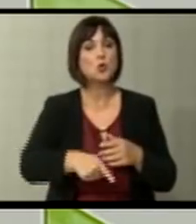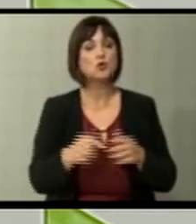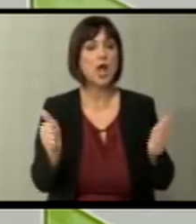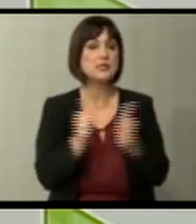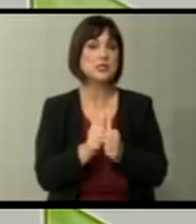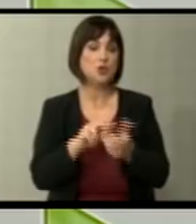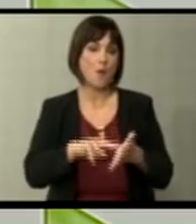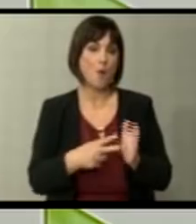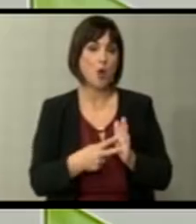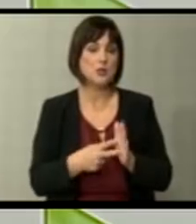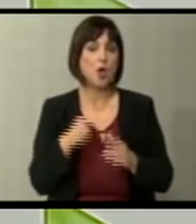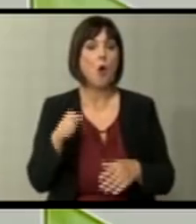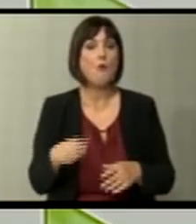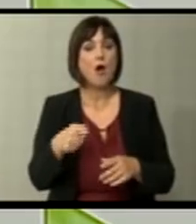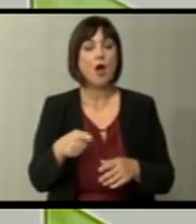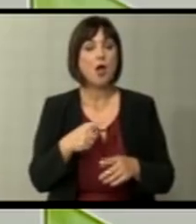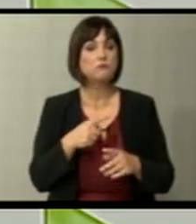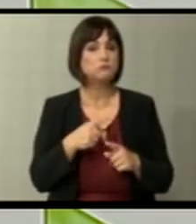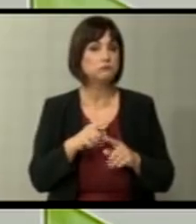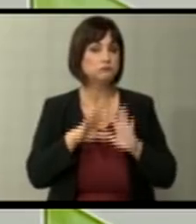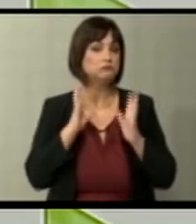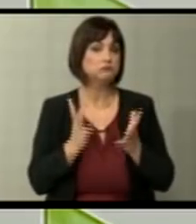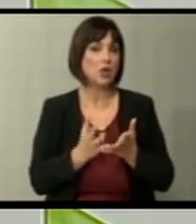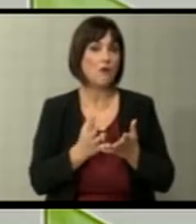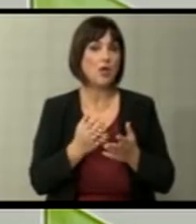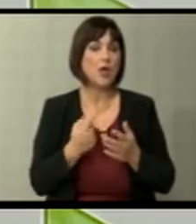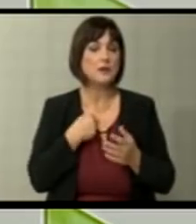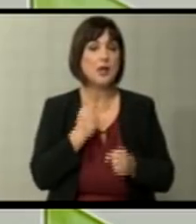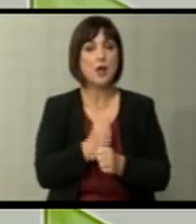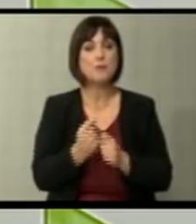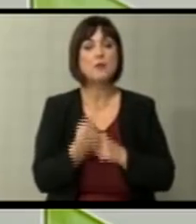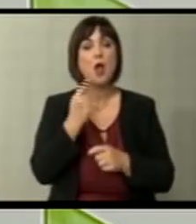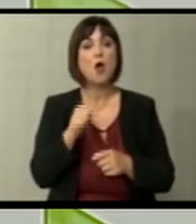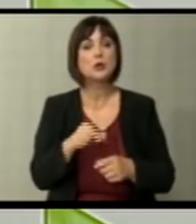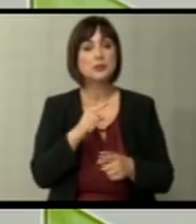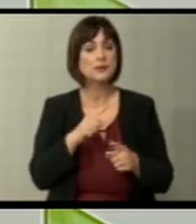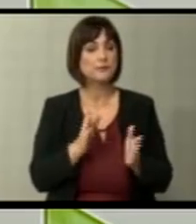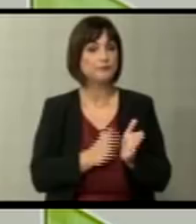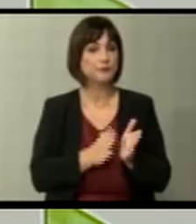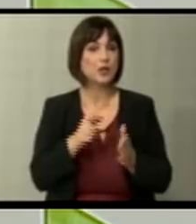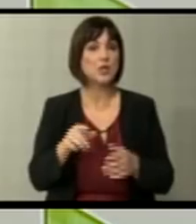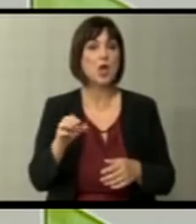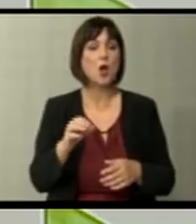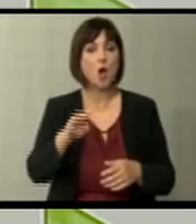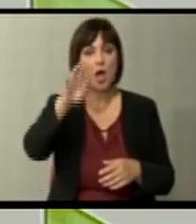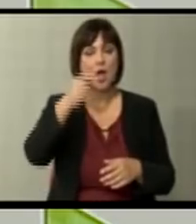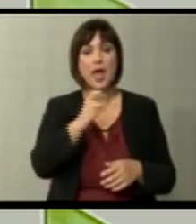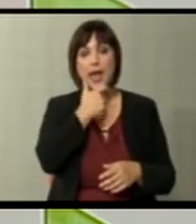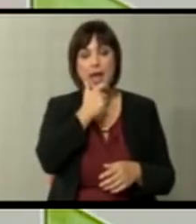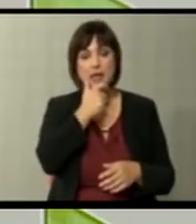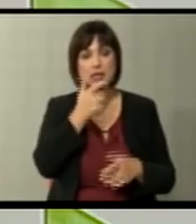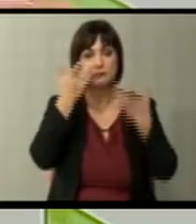заедничките политики. Ова е делумно и предизвикано од фактот дека Обединиетото кралство